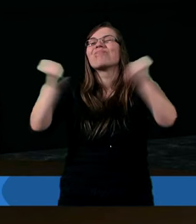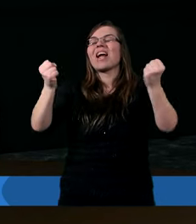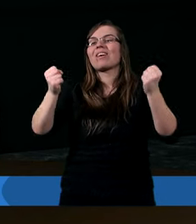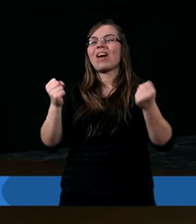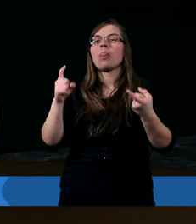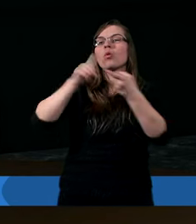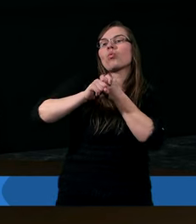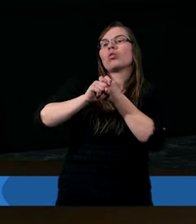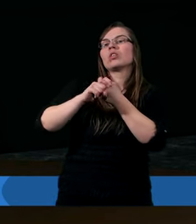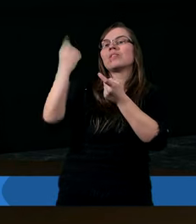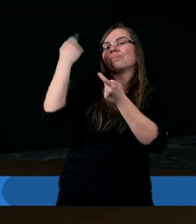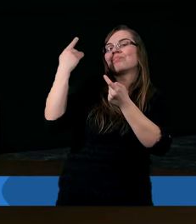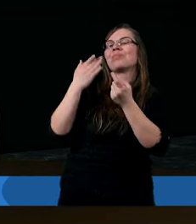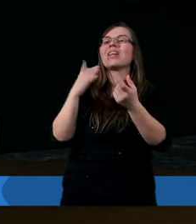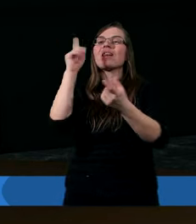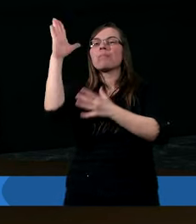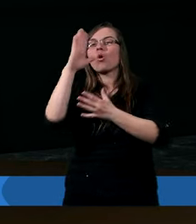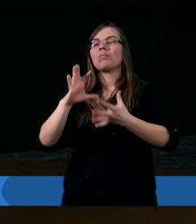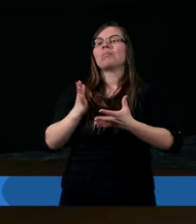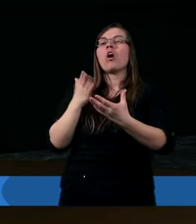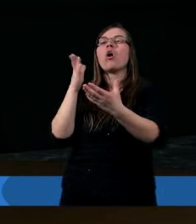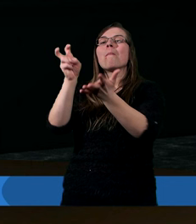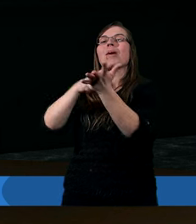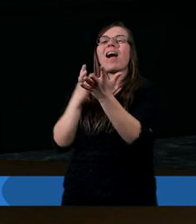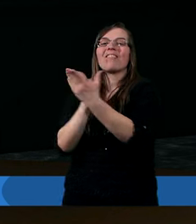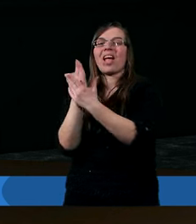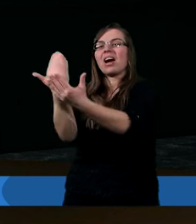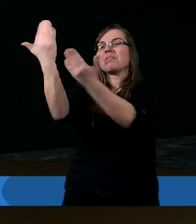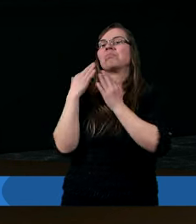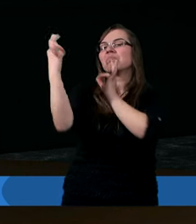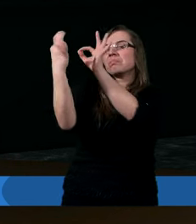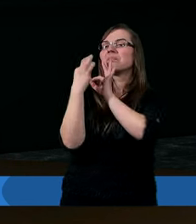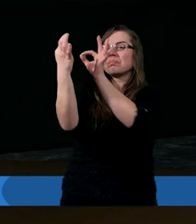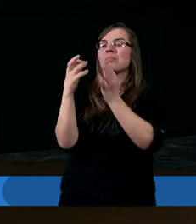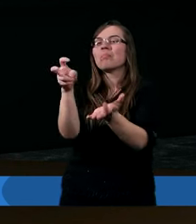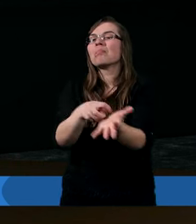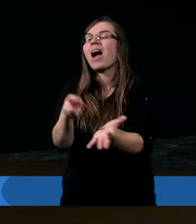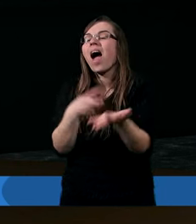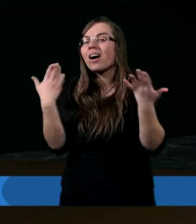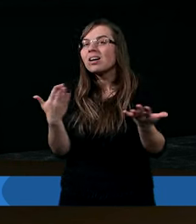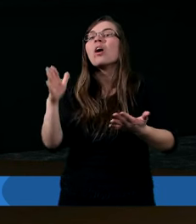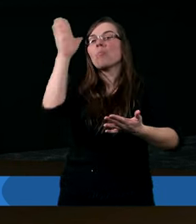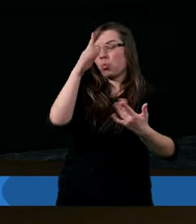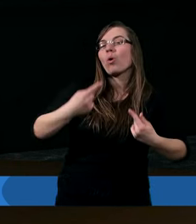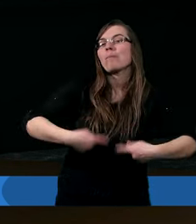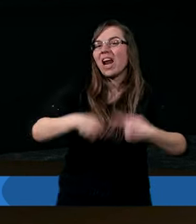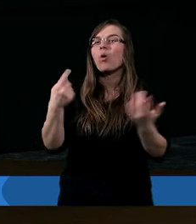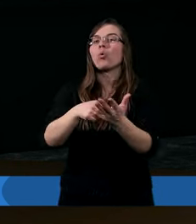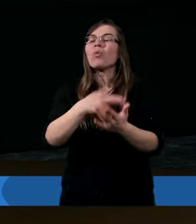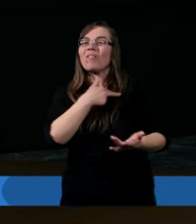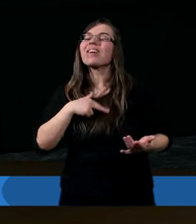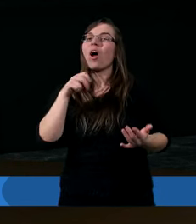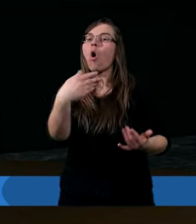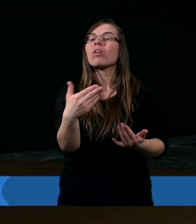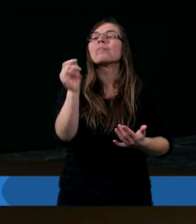łączności, o naszej niewierze. W jaki sposób Duch Święty to czyni? Przekonuje nas, działa